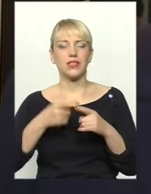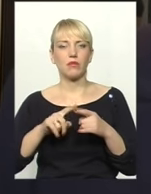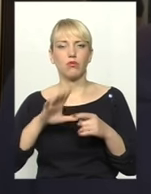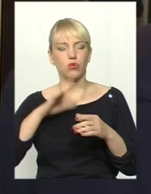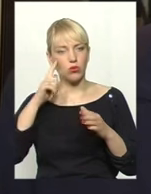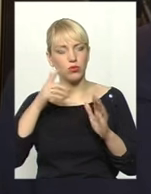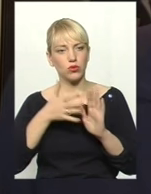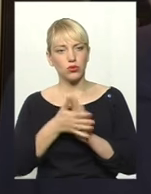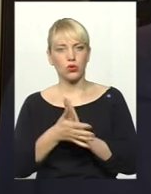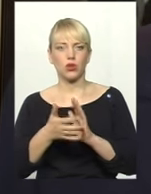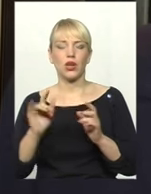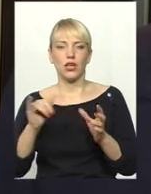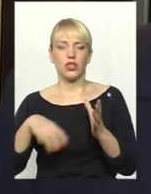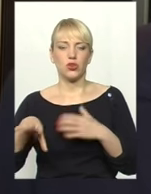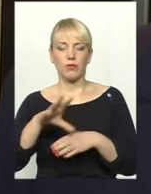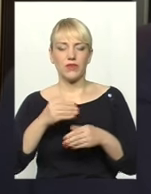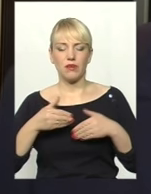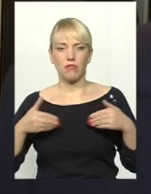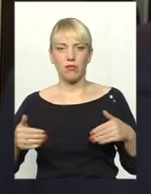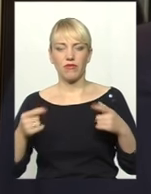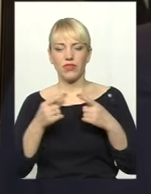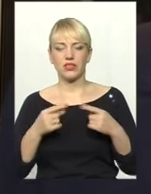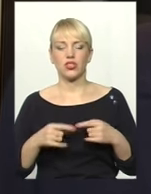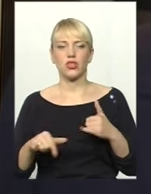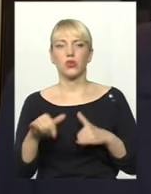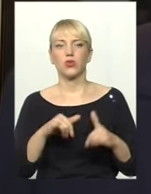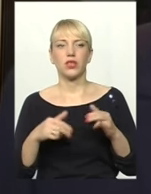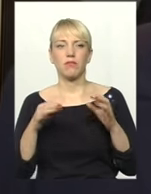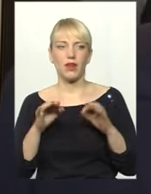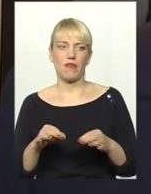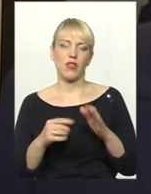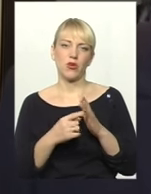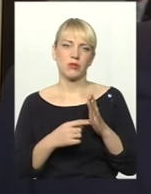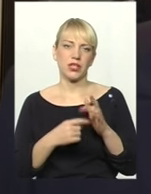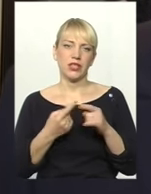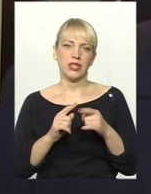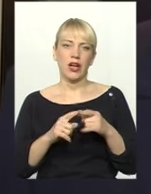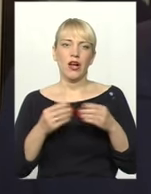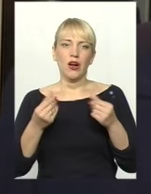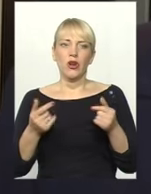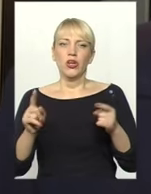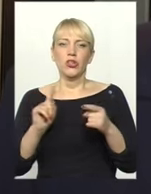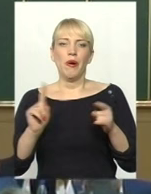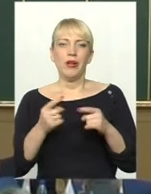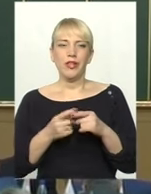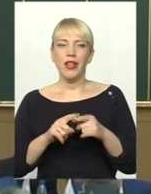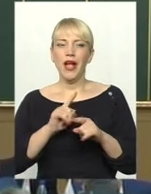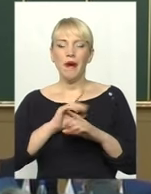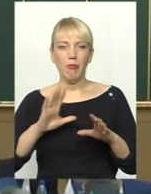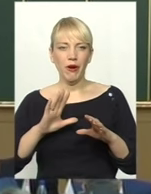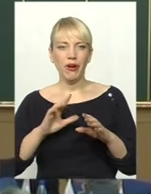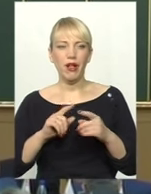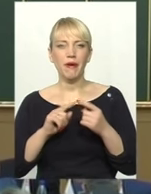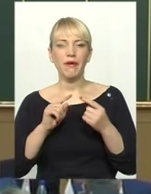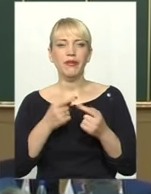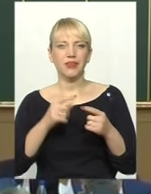ми визначилися всі разом депутати, куди правильно розподілити ці кошти, а щоб це не було колуарно. Проте це вже